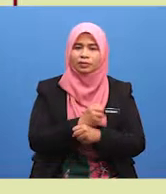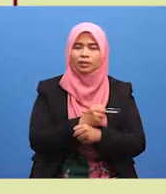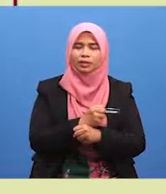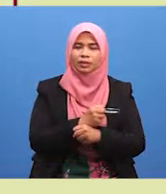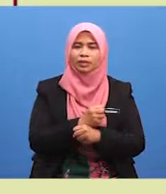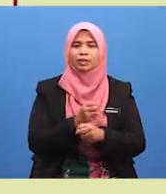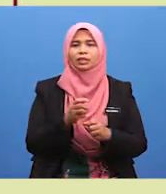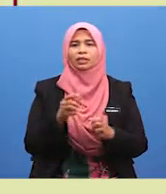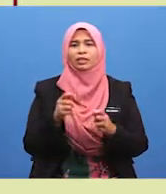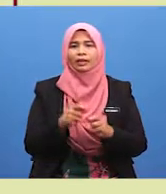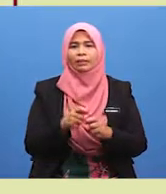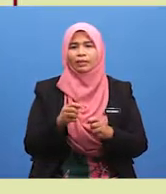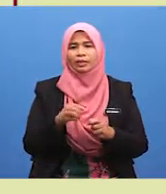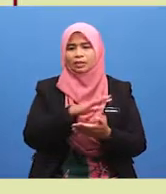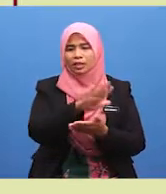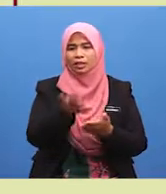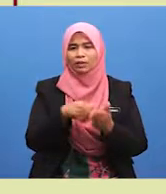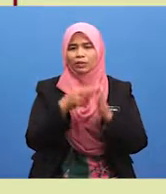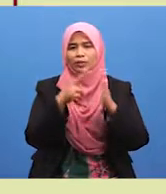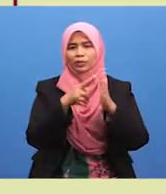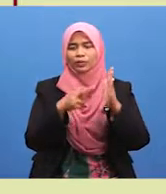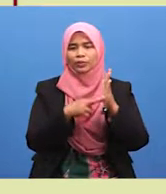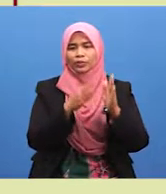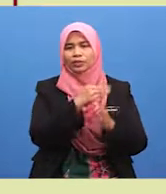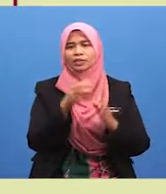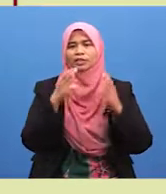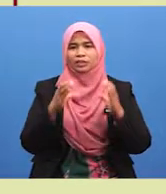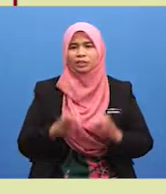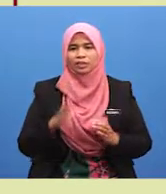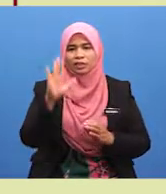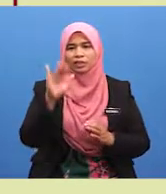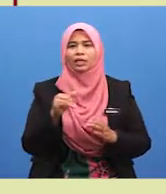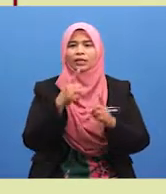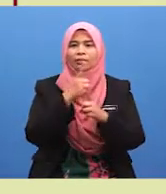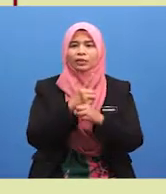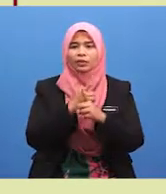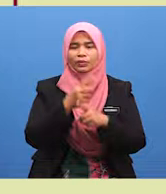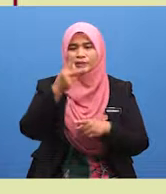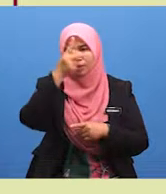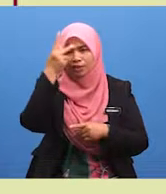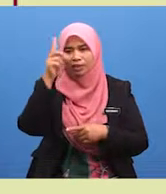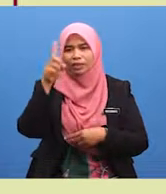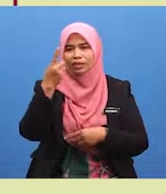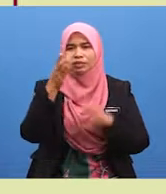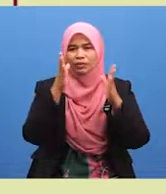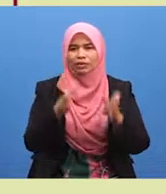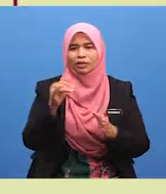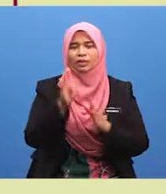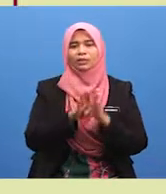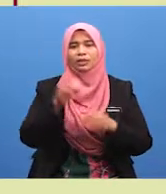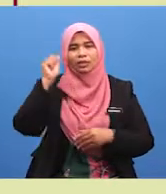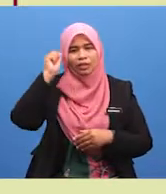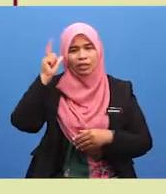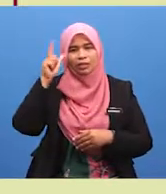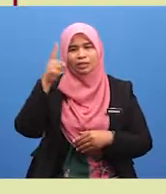sempurna menepati semua rukun dan cara yang betul kerana kerana hanya orang yang